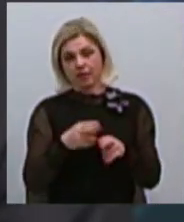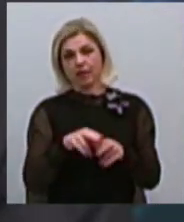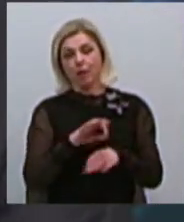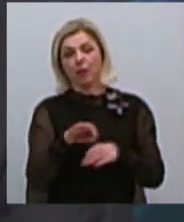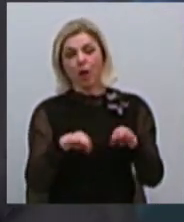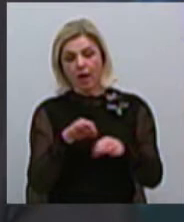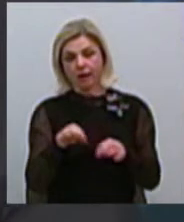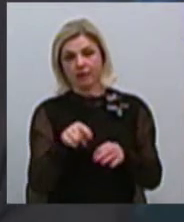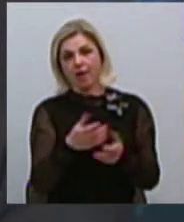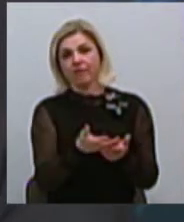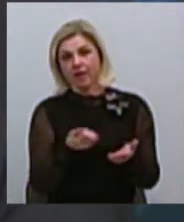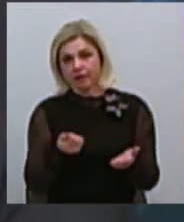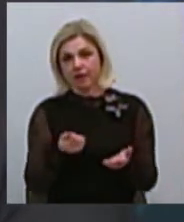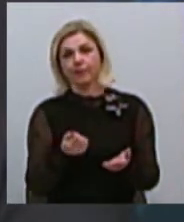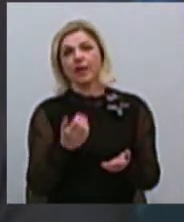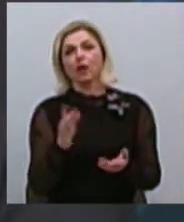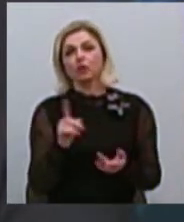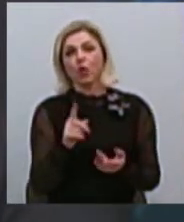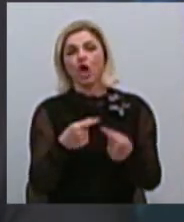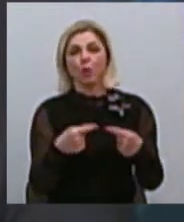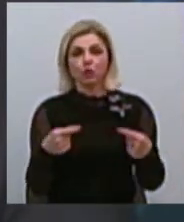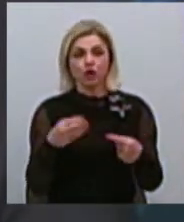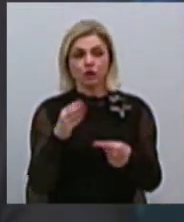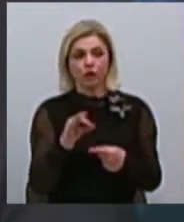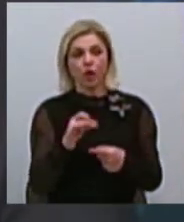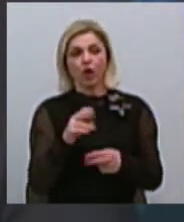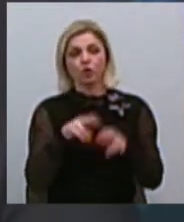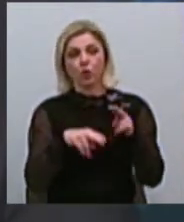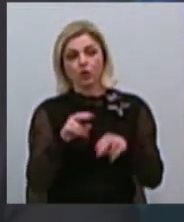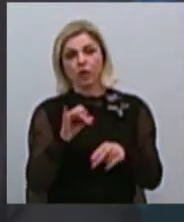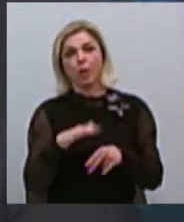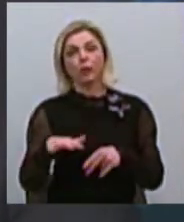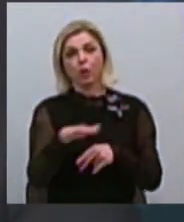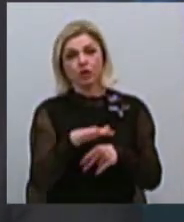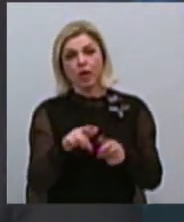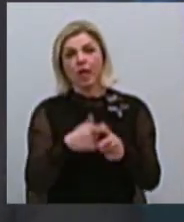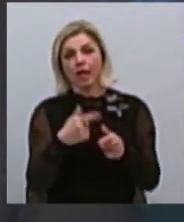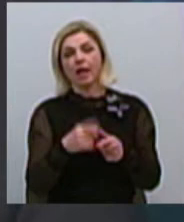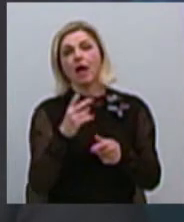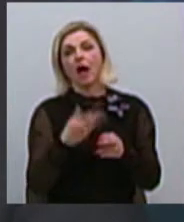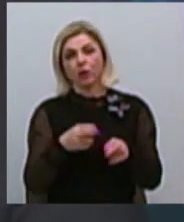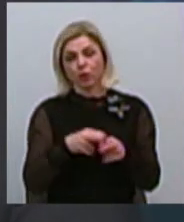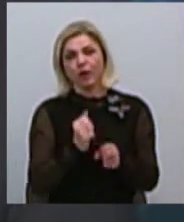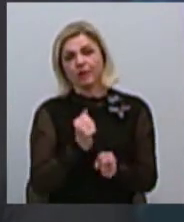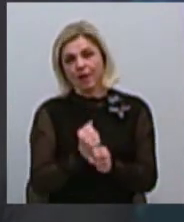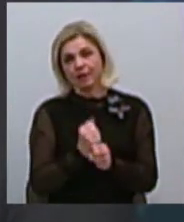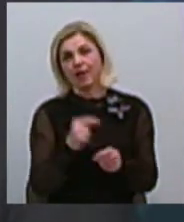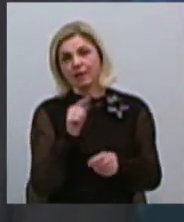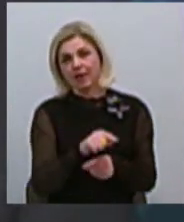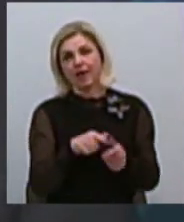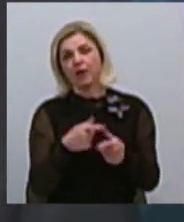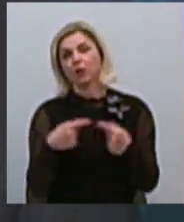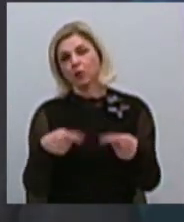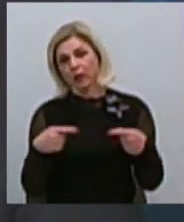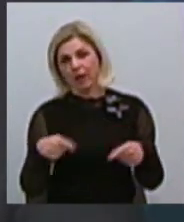імеється ввідомо, якщо це якісь імущества, сооруження, площадки і т.д. Либо на базі которого реалізовуються те чи інші фестивали,